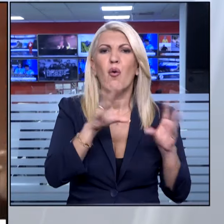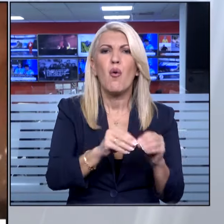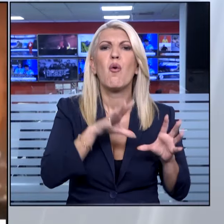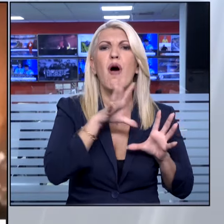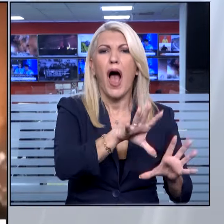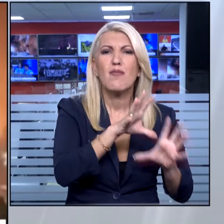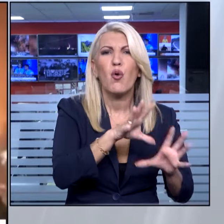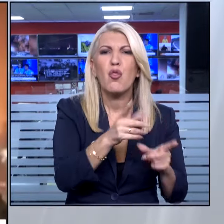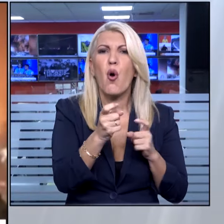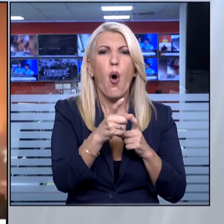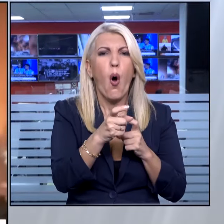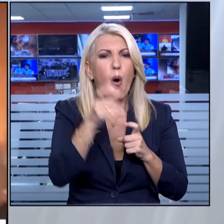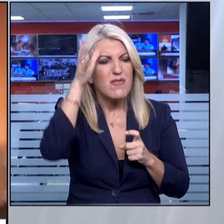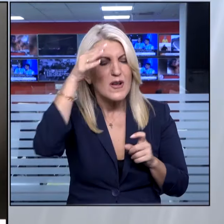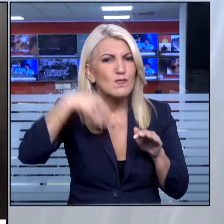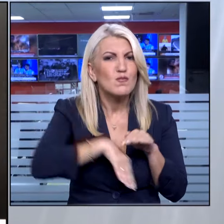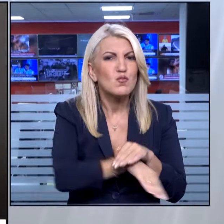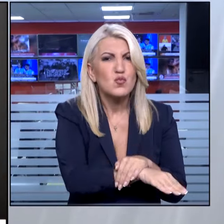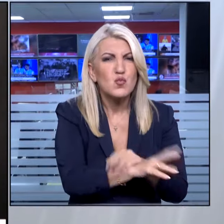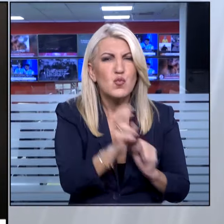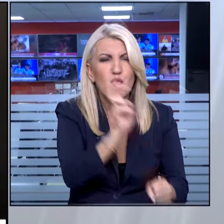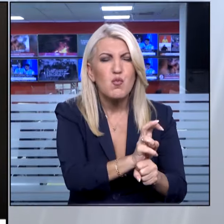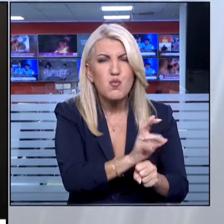Μετά τους βομβαρδισμούς το χάος.